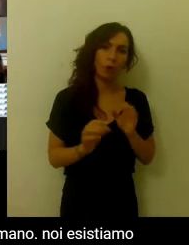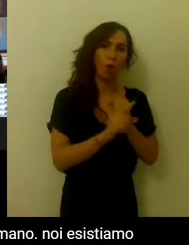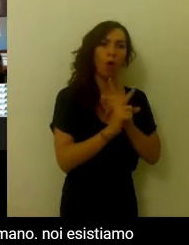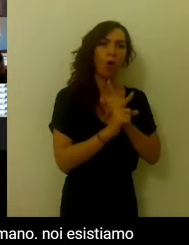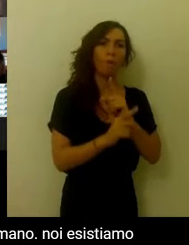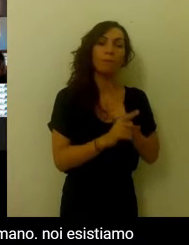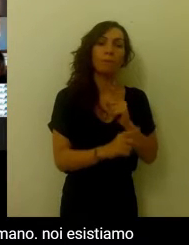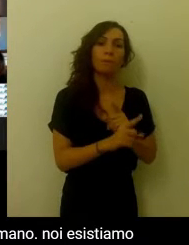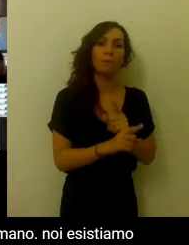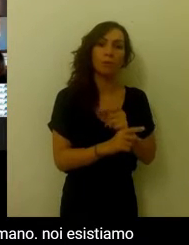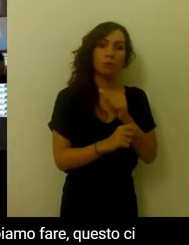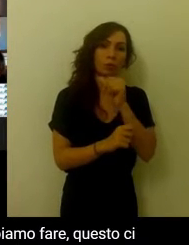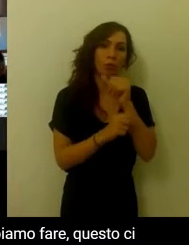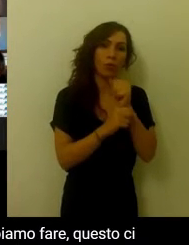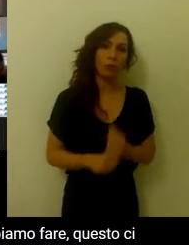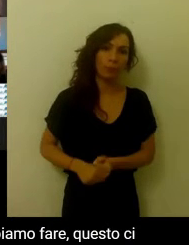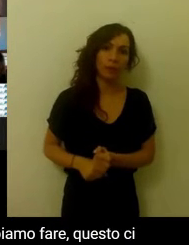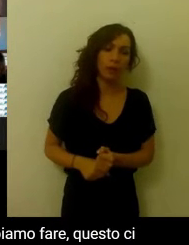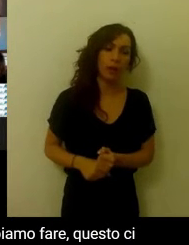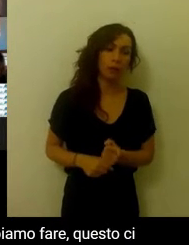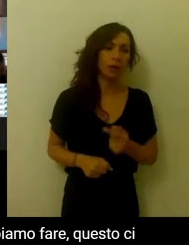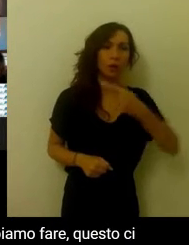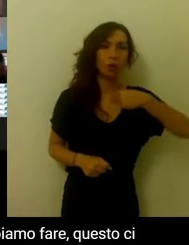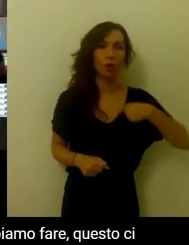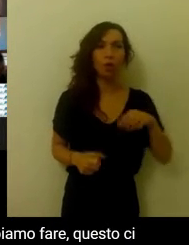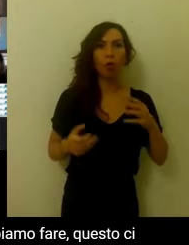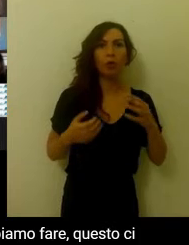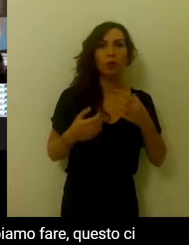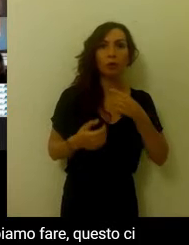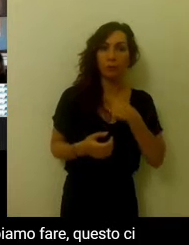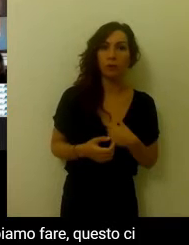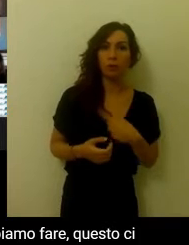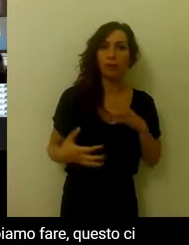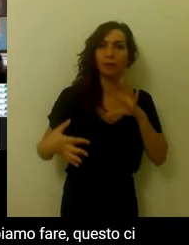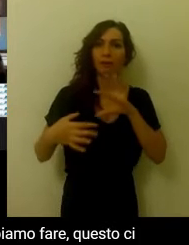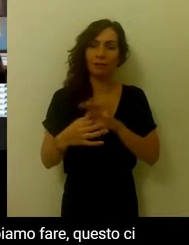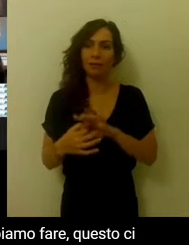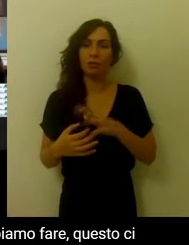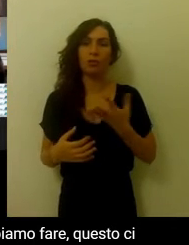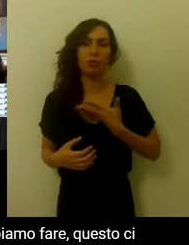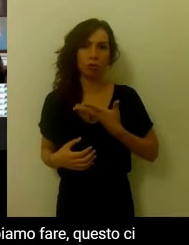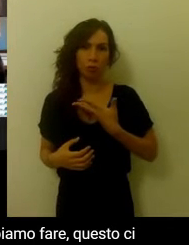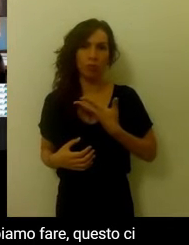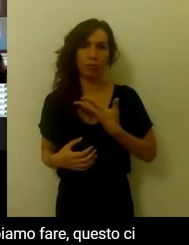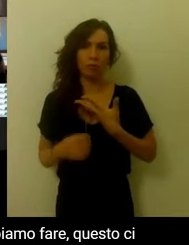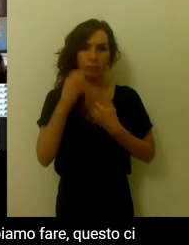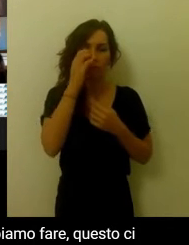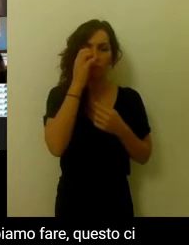esistiamo nella relazione. Pertanto, se veniamo riconosciuti in quello che sappiamo fare,